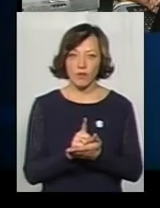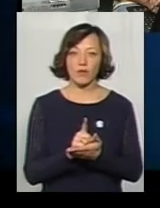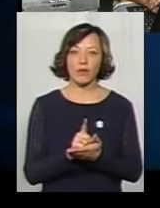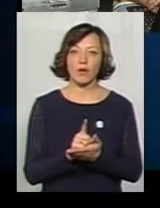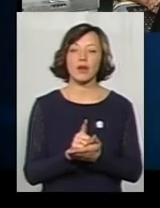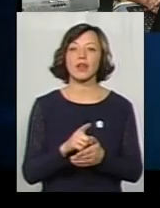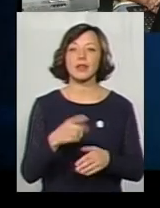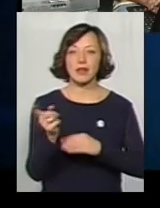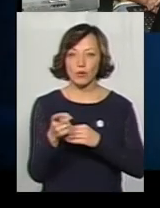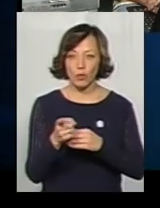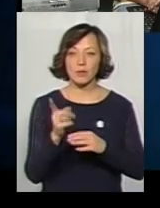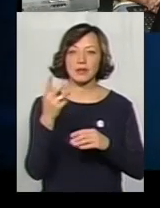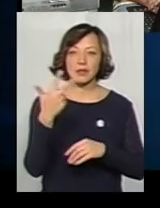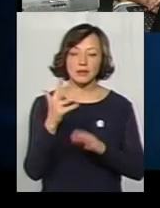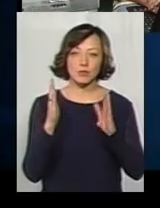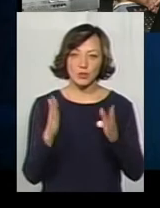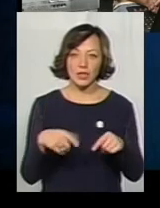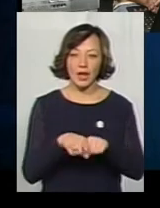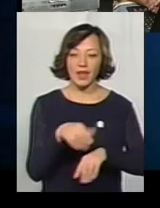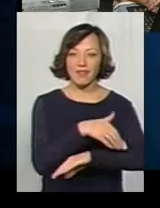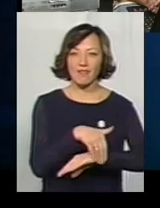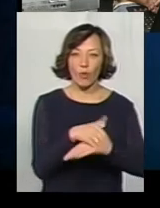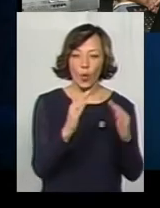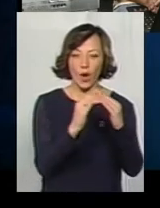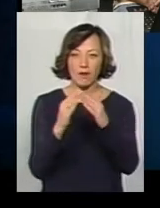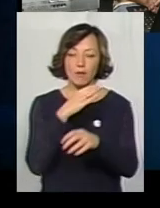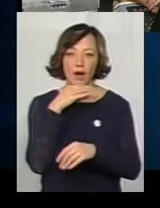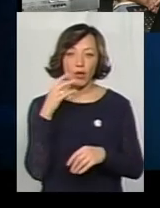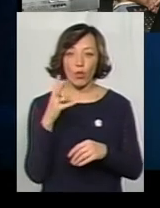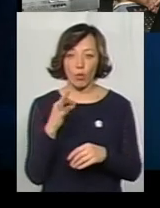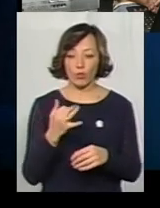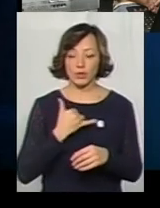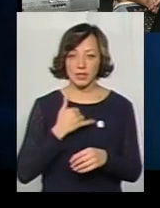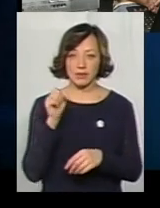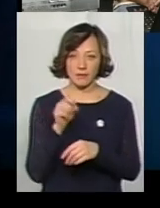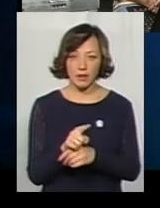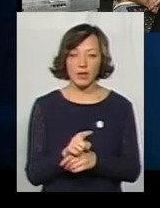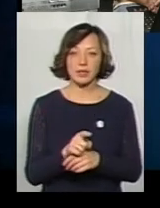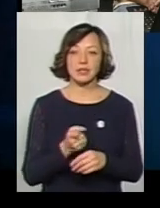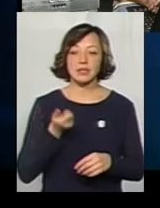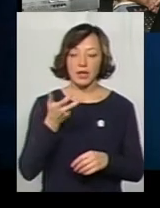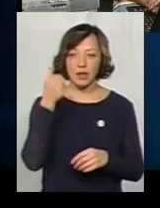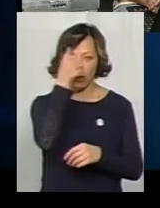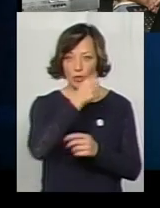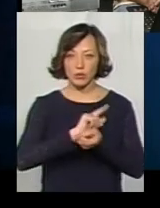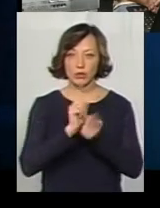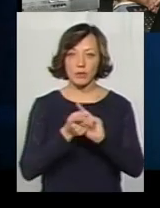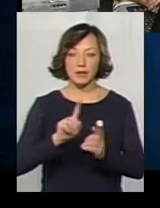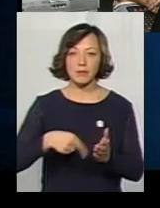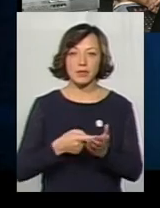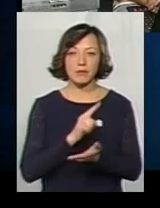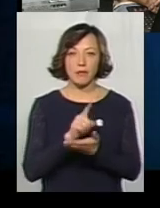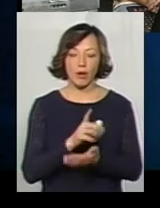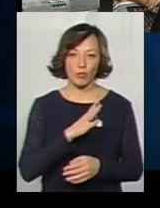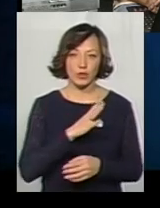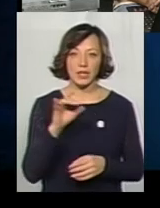Тернопільської 30 дійдуть, тому що таких дворів багато. Але ми ставимо для себе завдання за кілька років зробити місто таким, яким воно